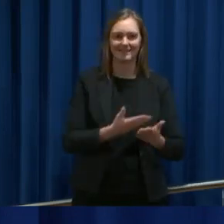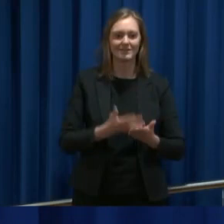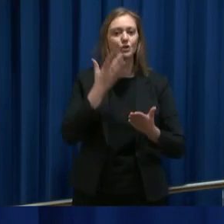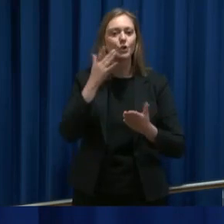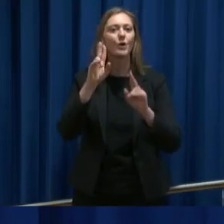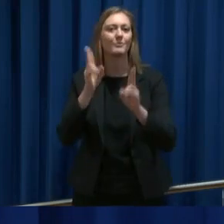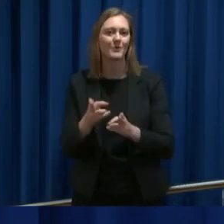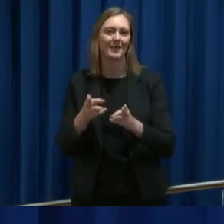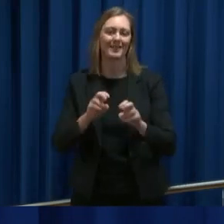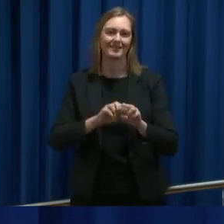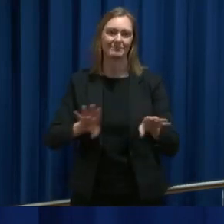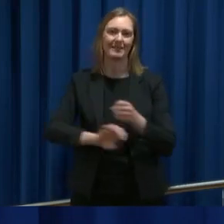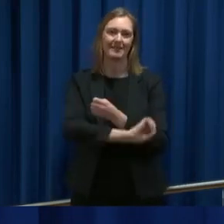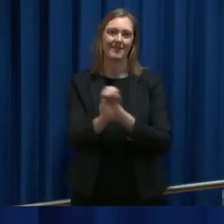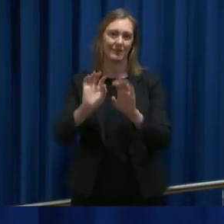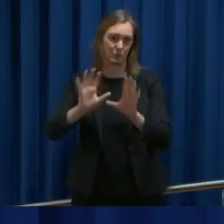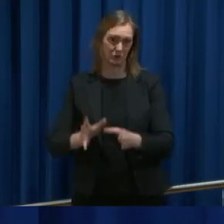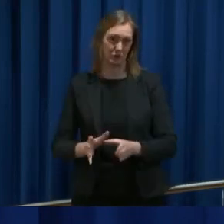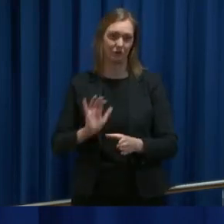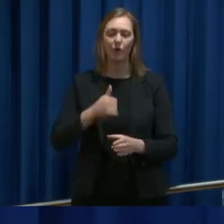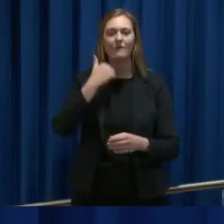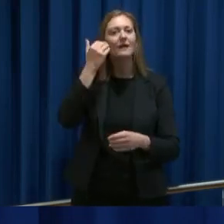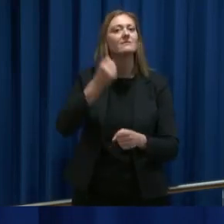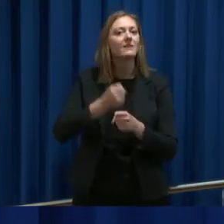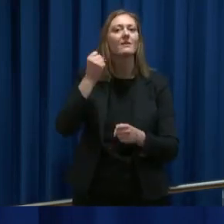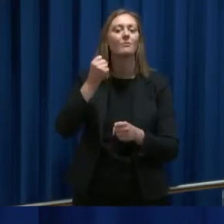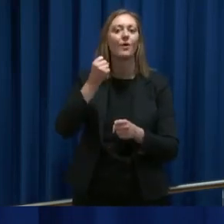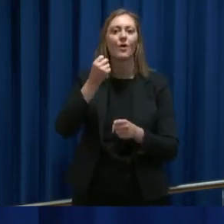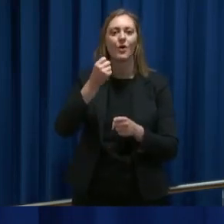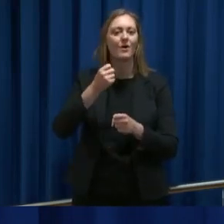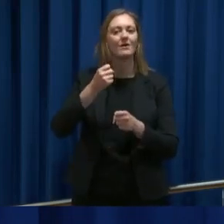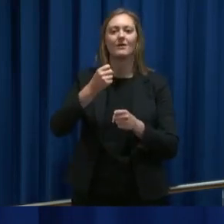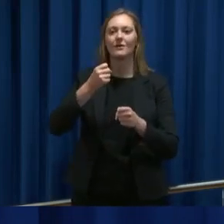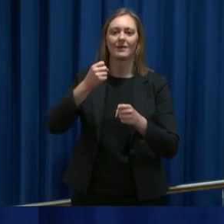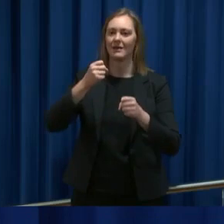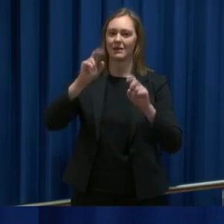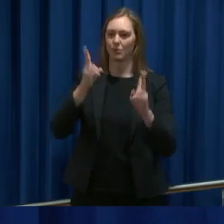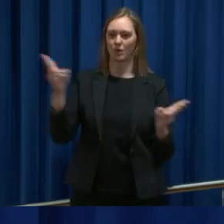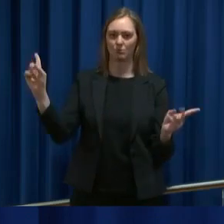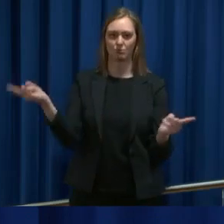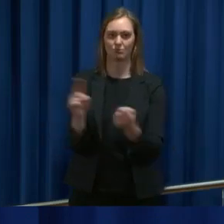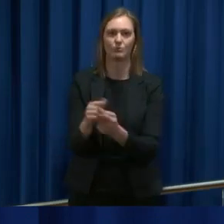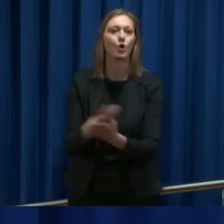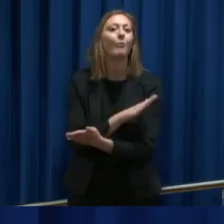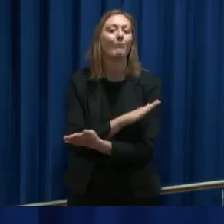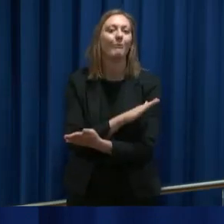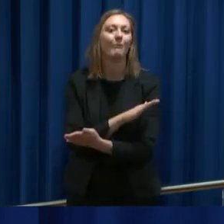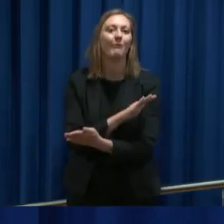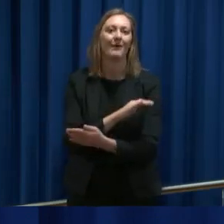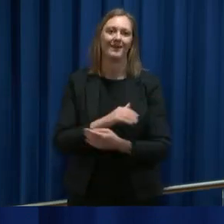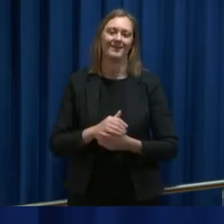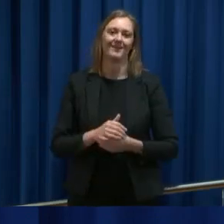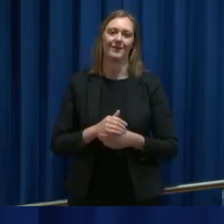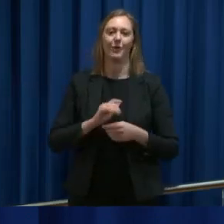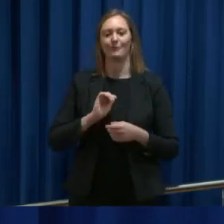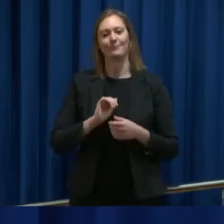smitteverneutstyr, nettopp for å sikre seg at en ikke nå bruker opp smitteverneutstyr som en har for å få dette til